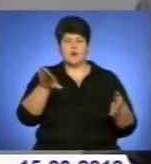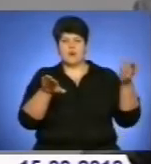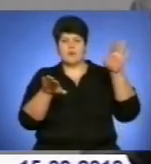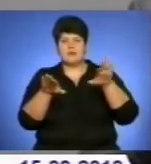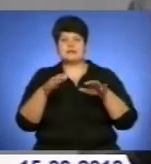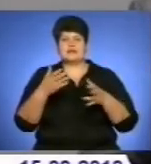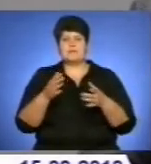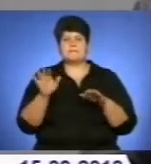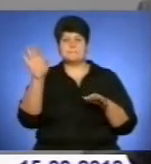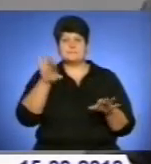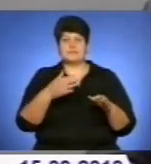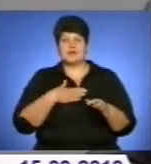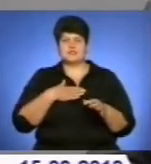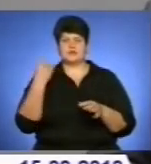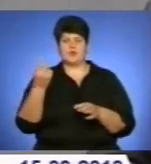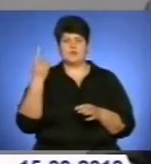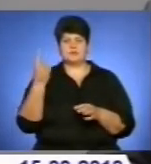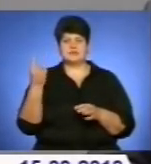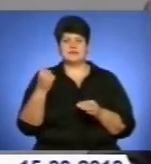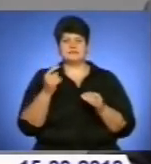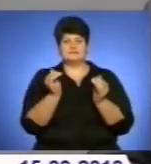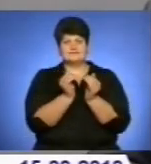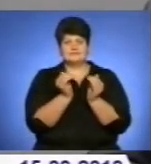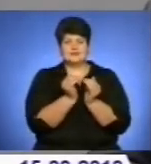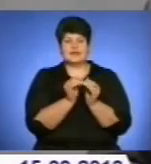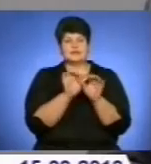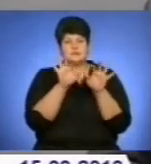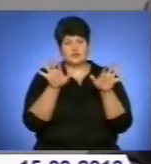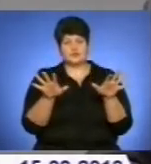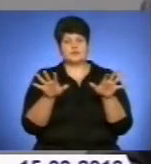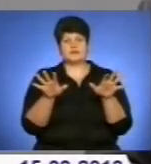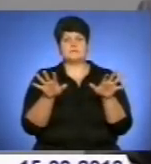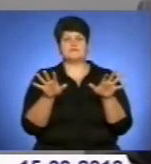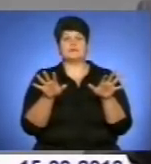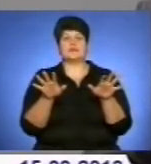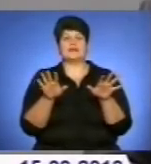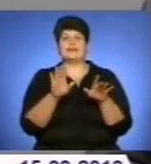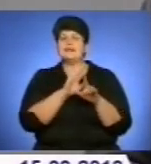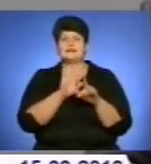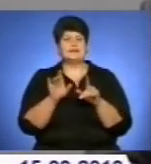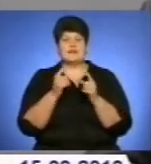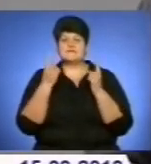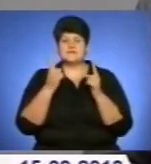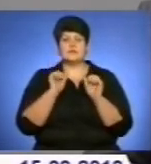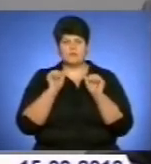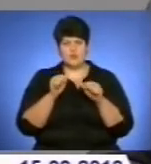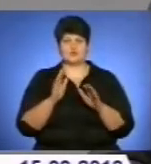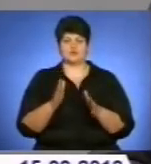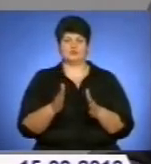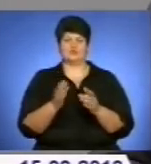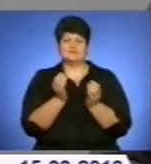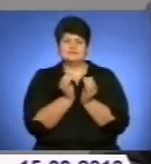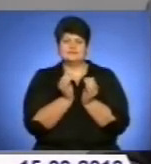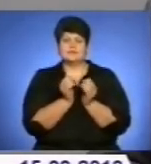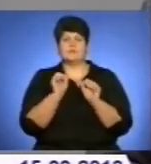-Борщів, є села, населені пункти. Ну, в основному, Придністровські села – це вихідна заплаву, тому що там не може бути такого.